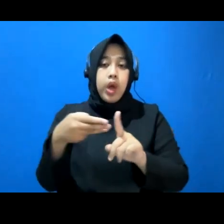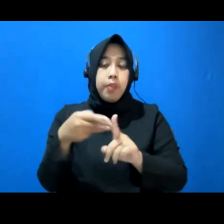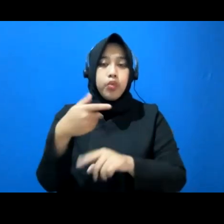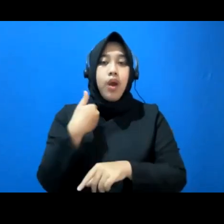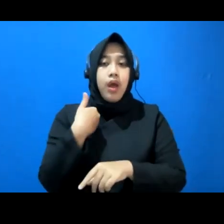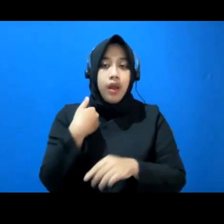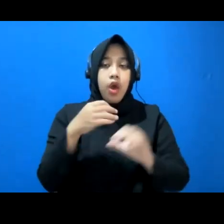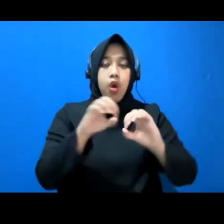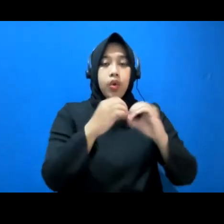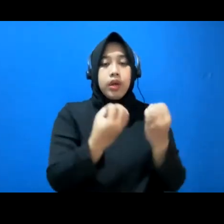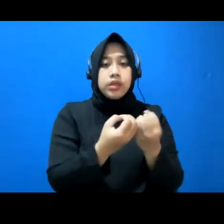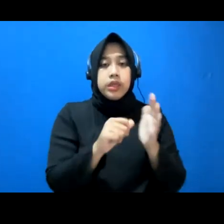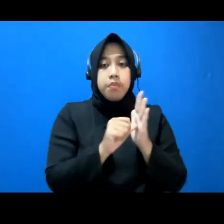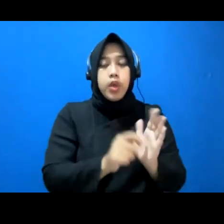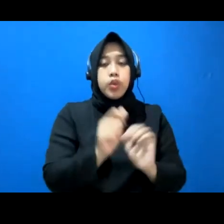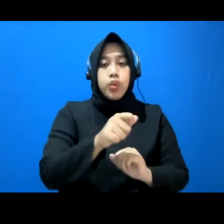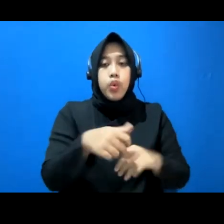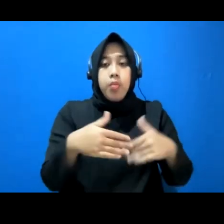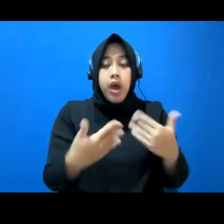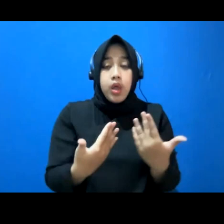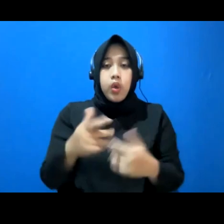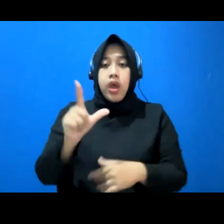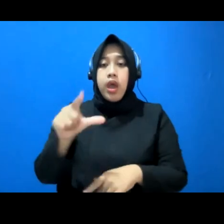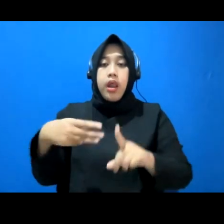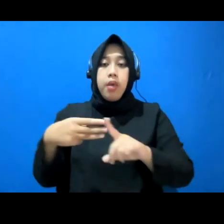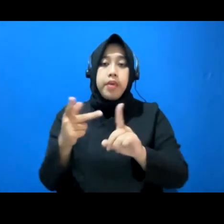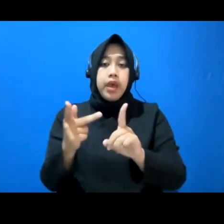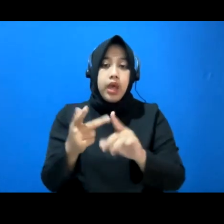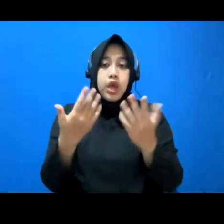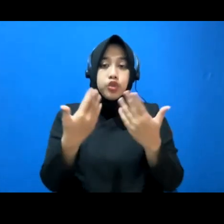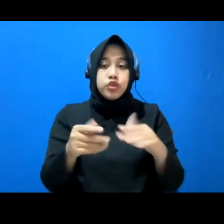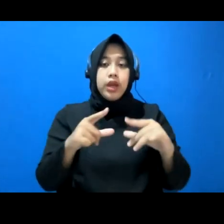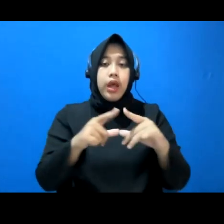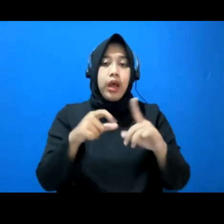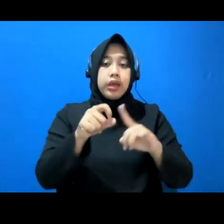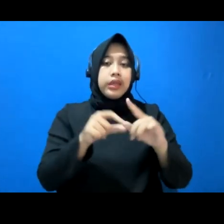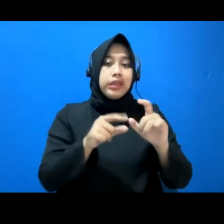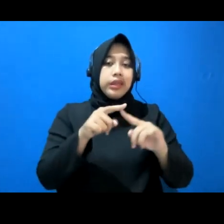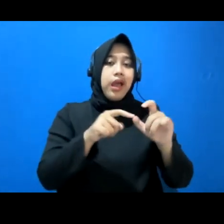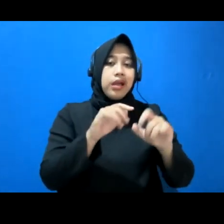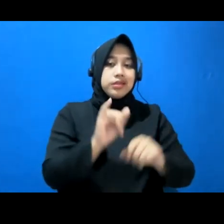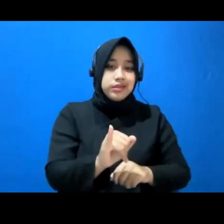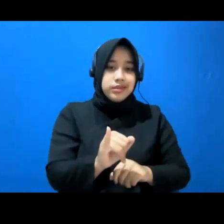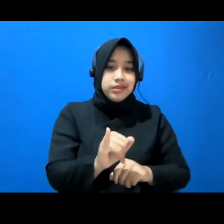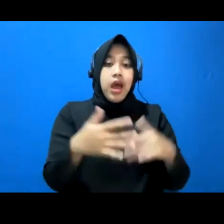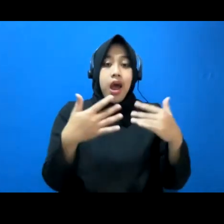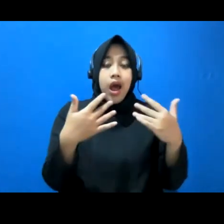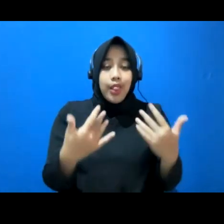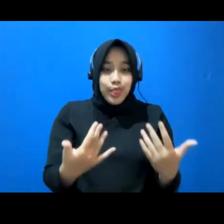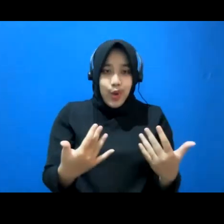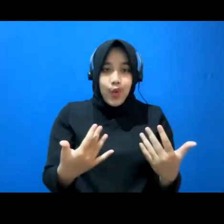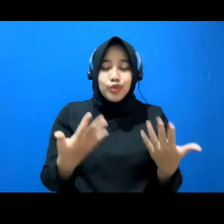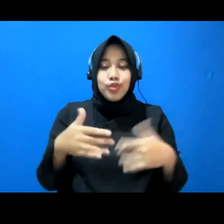Organisasi Bantuan Hukum atau LBH yang sudah terakreditasi. Atau sudah tersedia